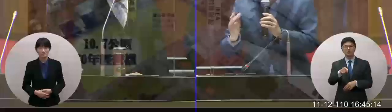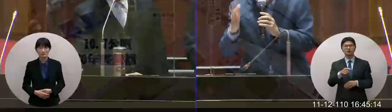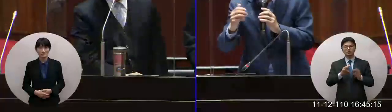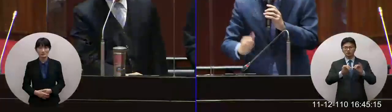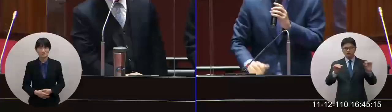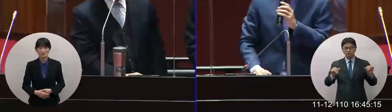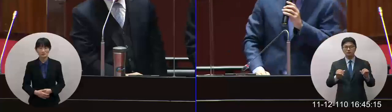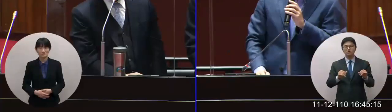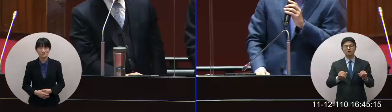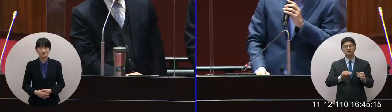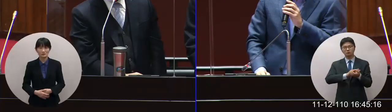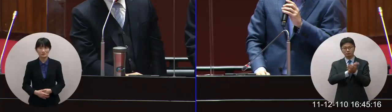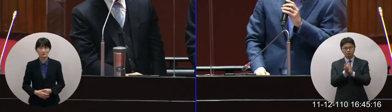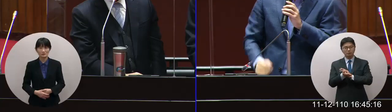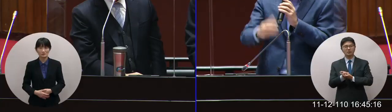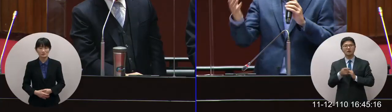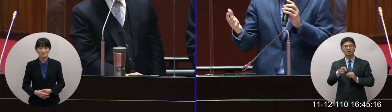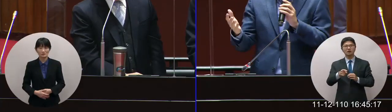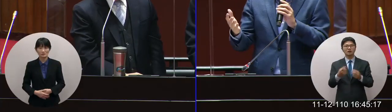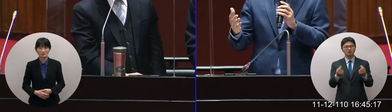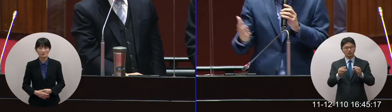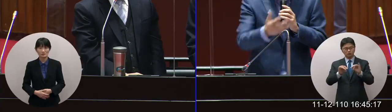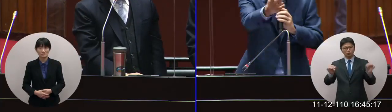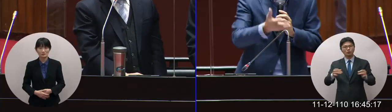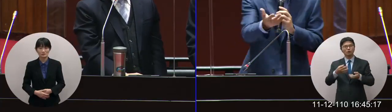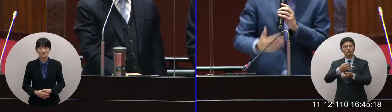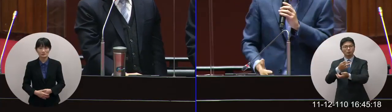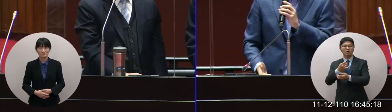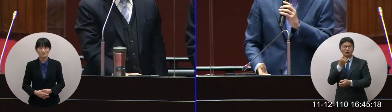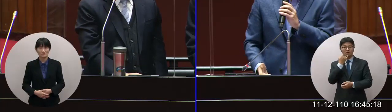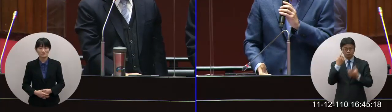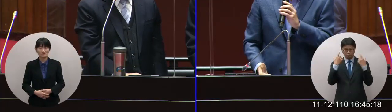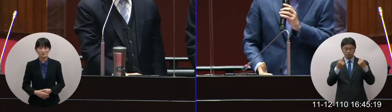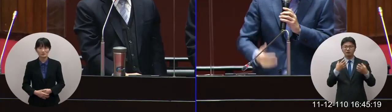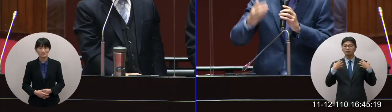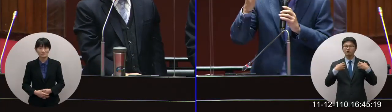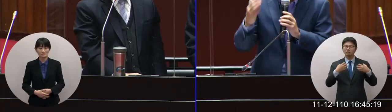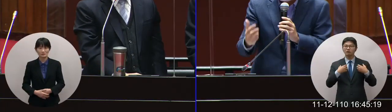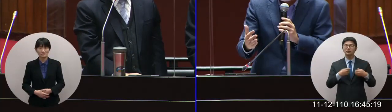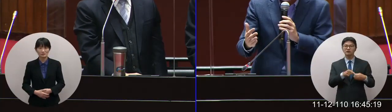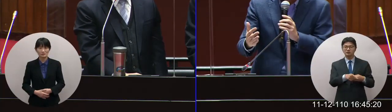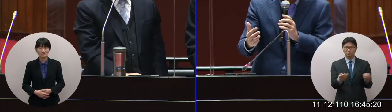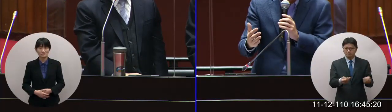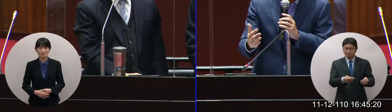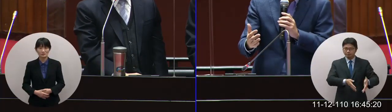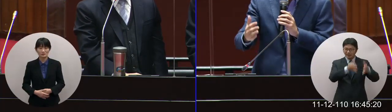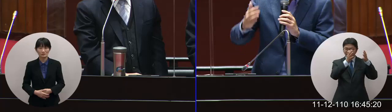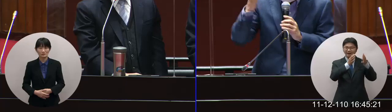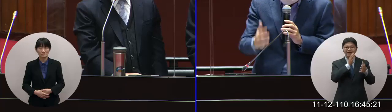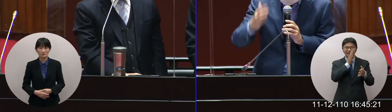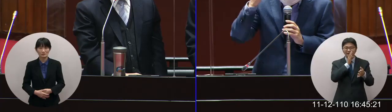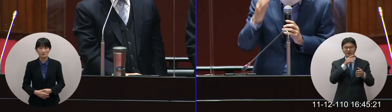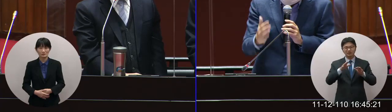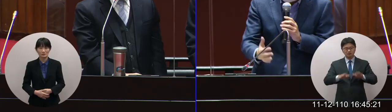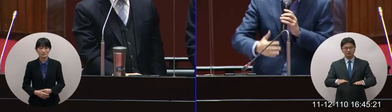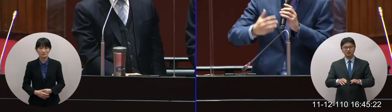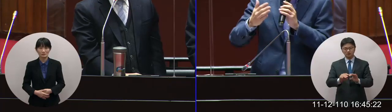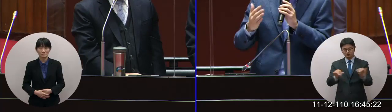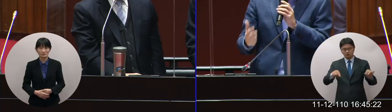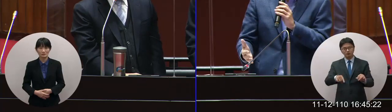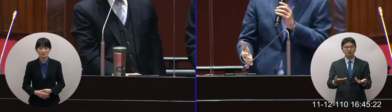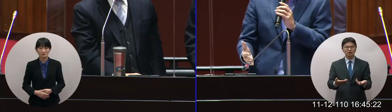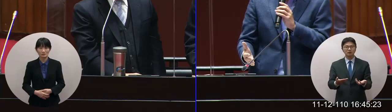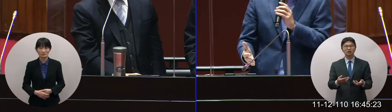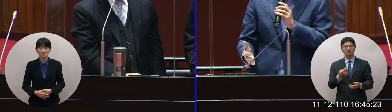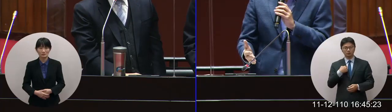突然變成土開公司的老闆土地一大堆你本來是做工程的現在土地要開發我真的要在這裡把